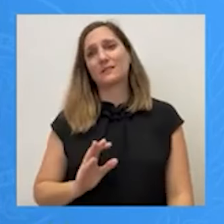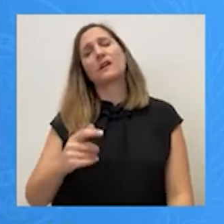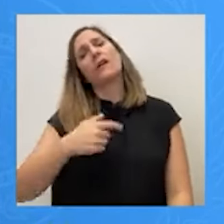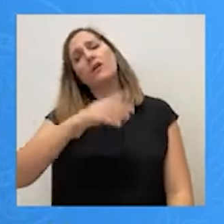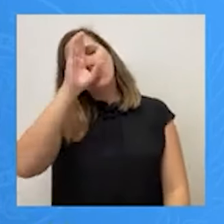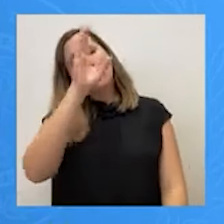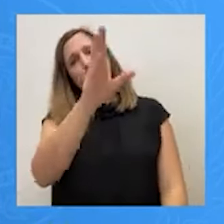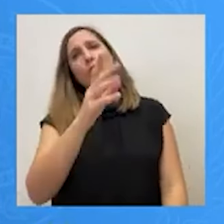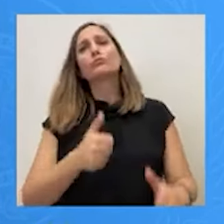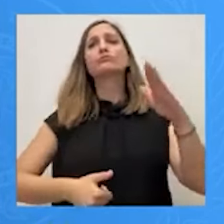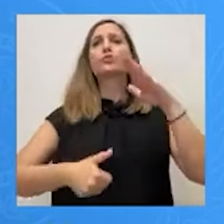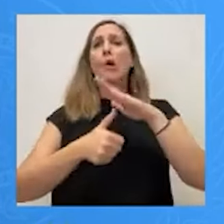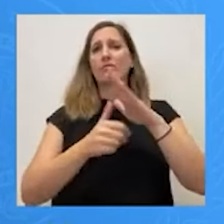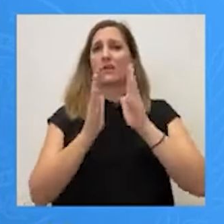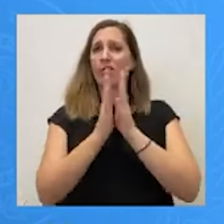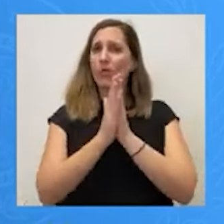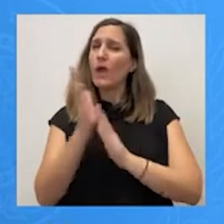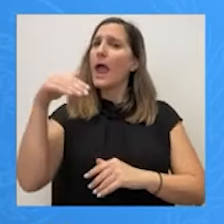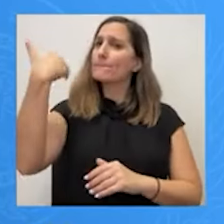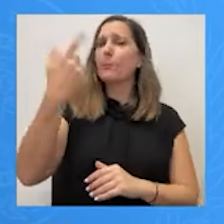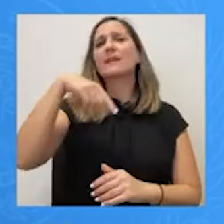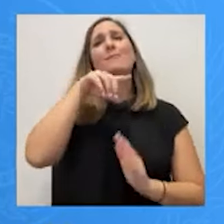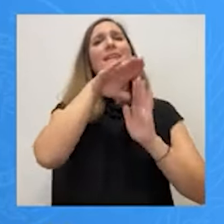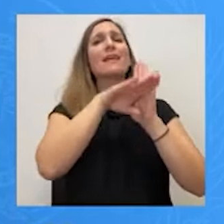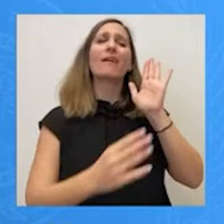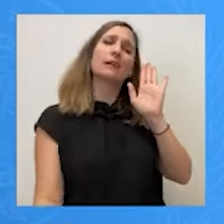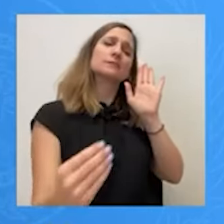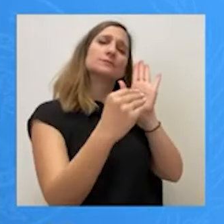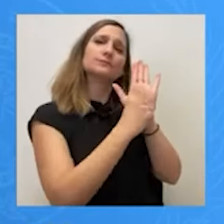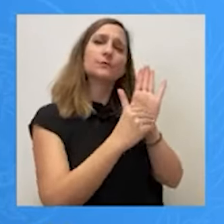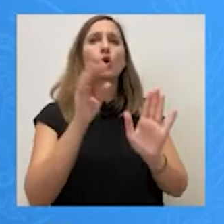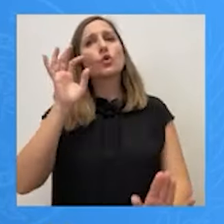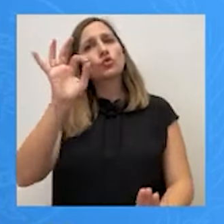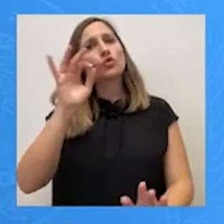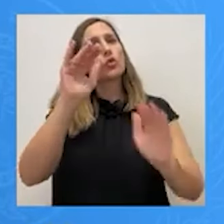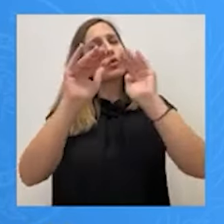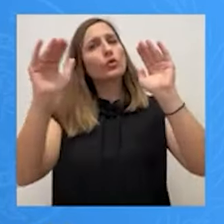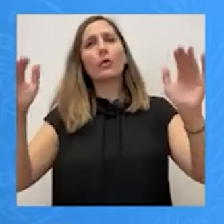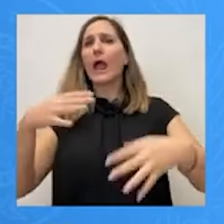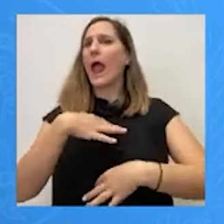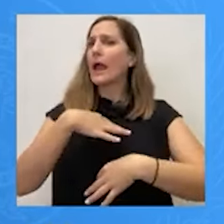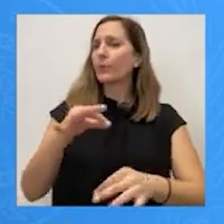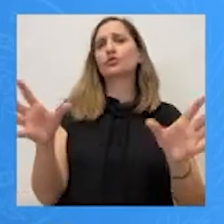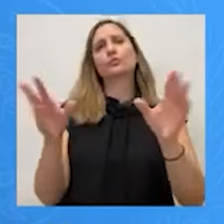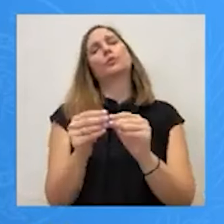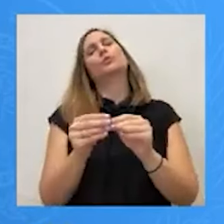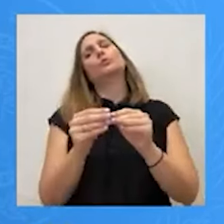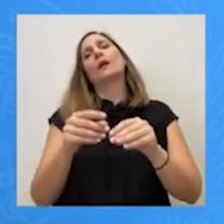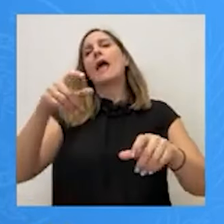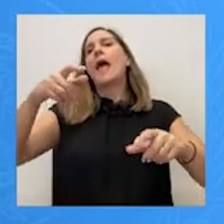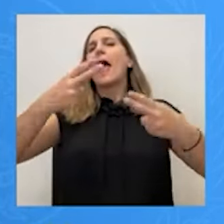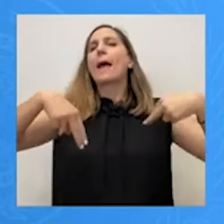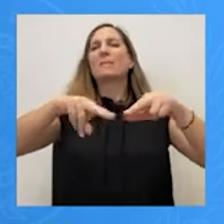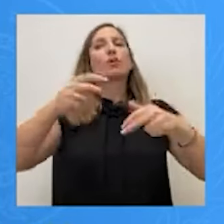επόμενη ημερήσια διάταξη για να γίνει μια ολοκληρωμένη συζήτηση, να καλεστούν εδώ και οι πρόσωποι και της Επιτροπής Αγώνα και να δούμε τι μέτρα θα κάνει